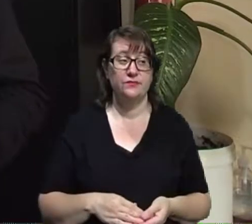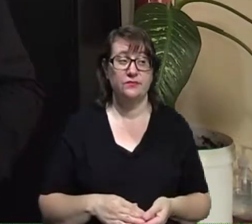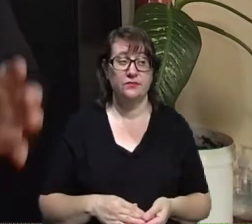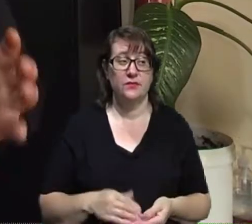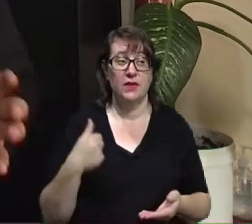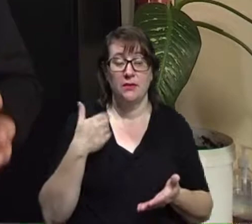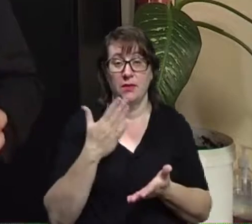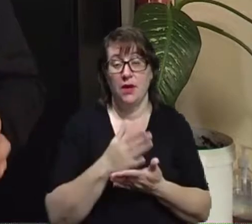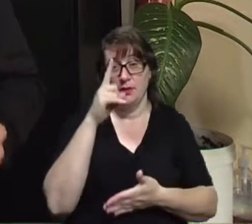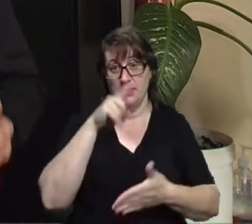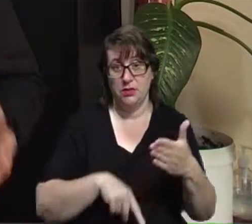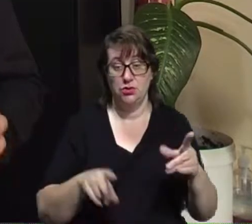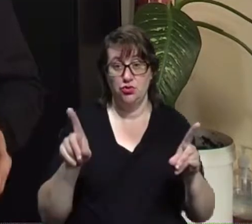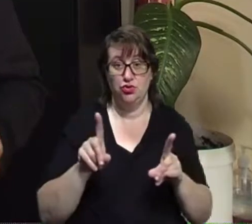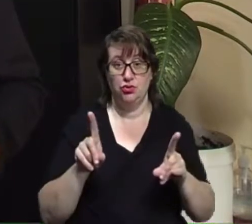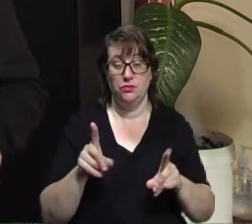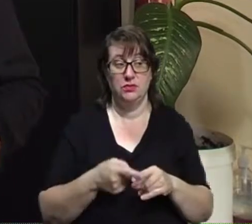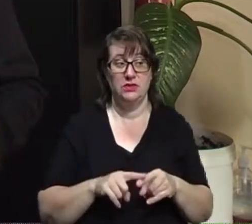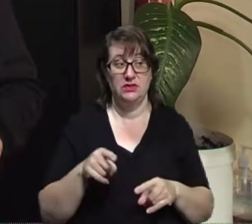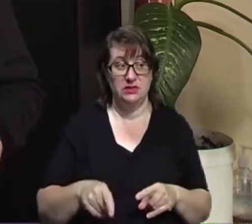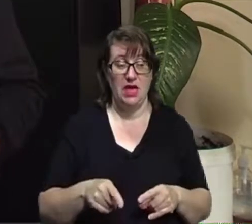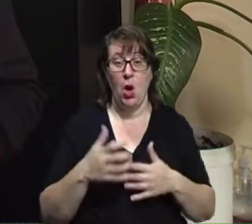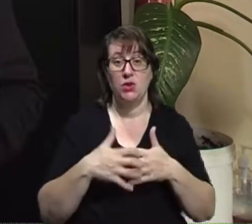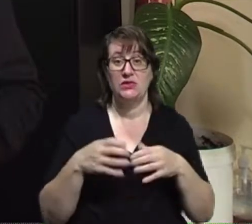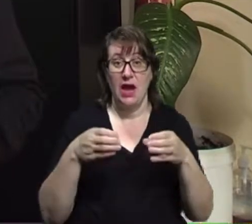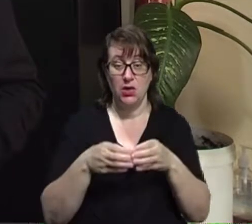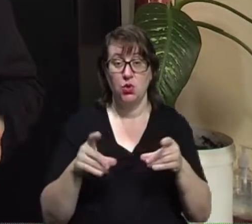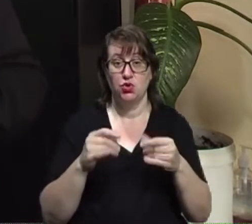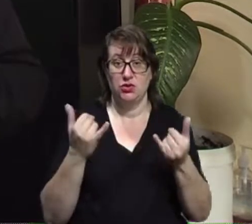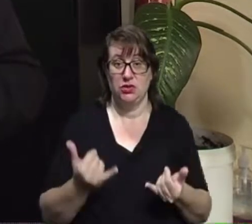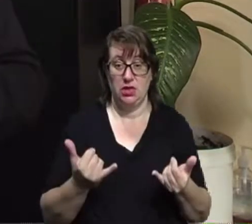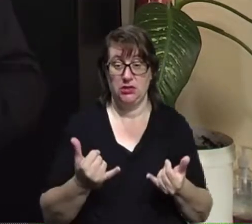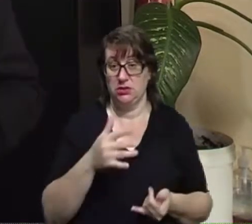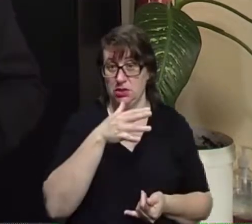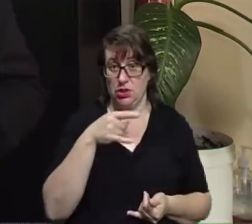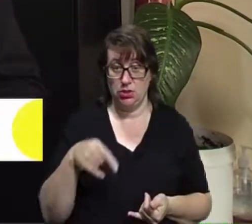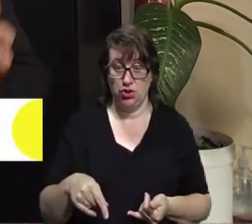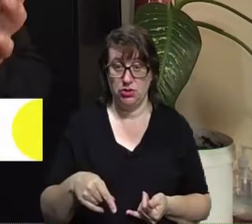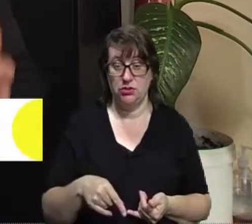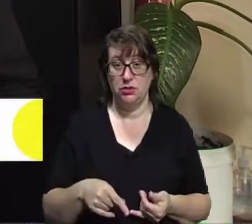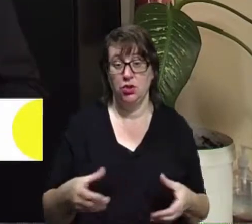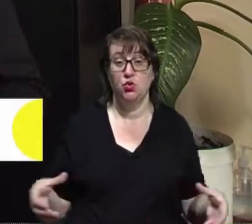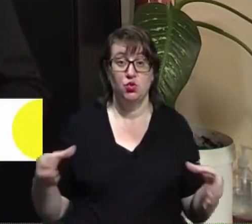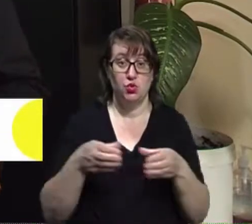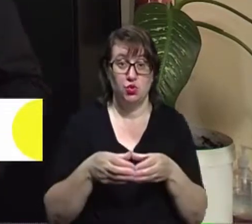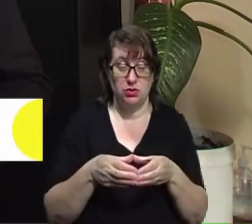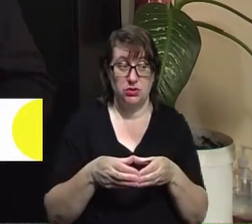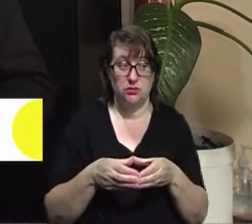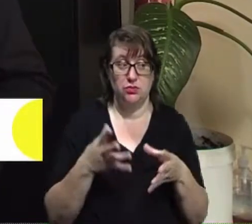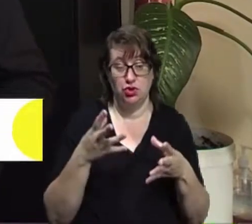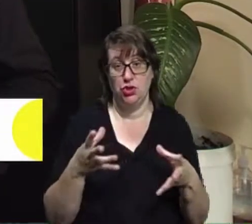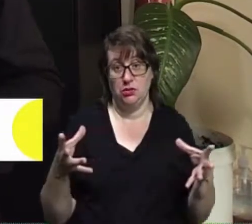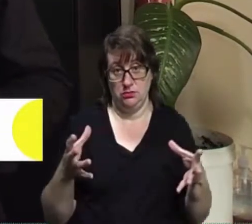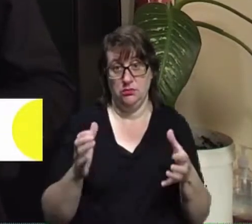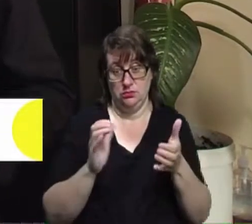надію, що оцей есередок, на даний час, згуртується ще плотніше. І ми